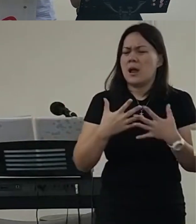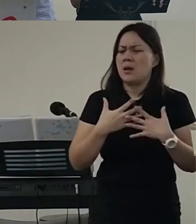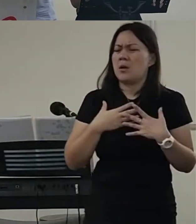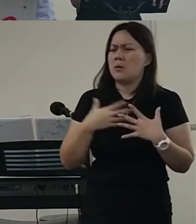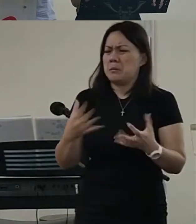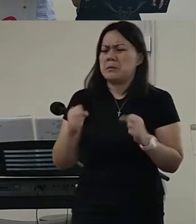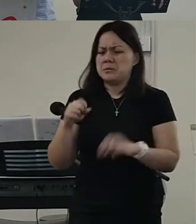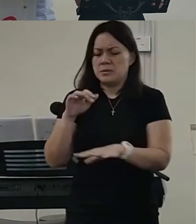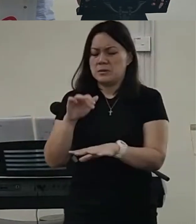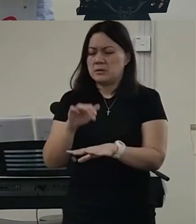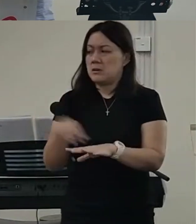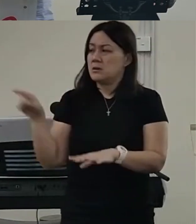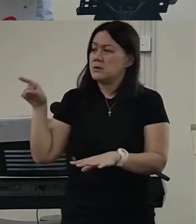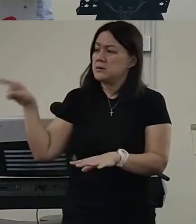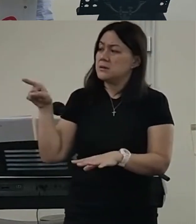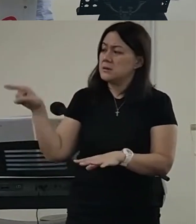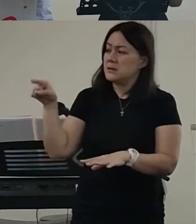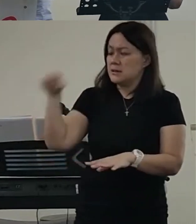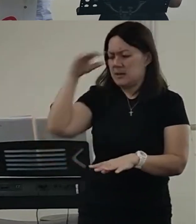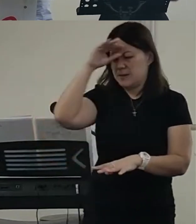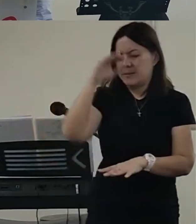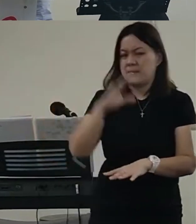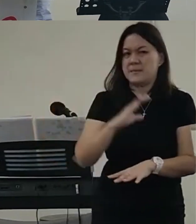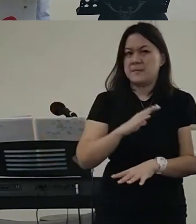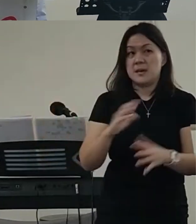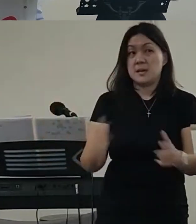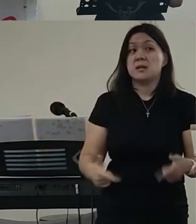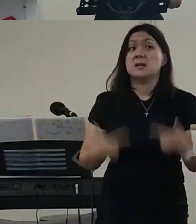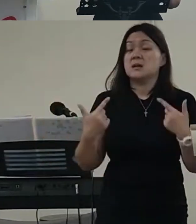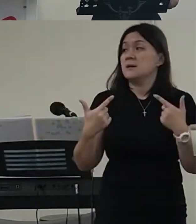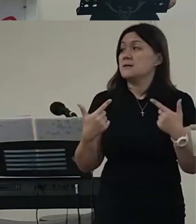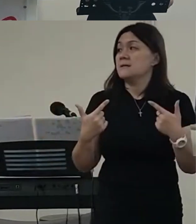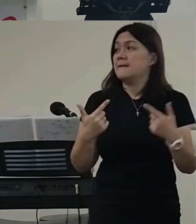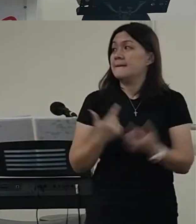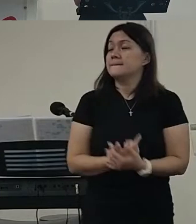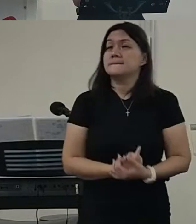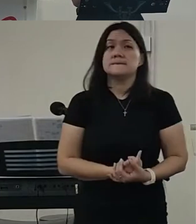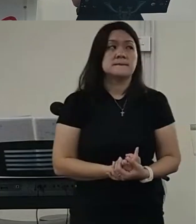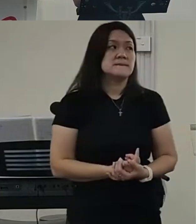那么我就告诉上帝说我说神啊给我一个机会让我能够触摸这一个老板的心